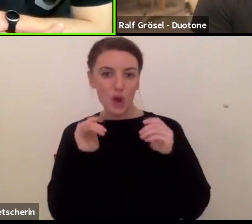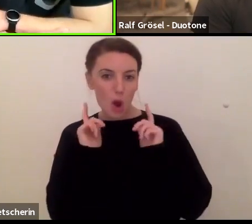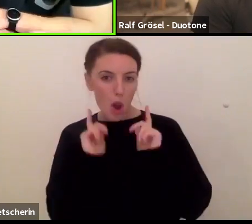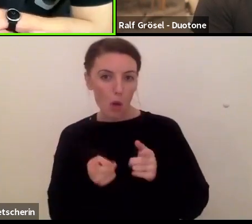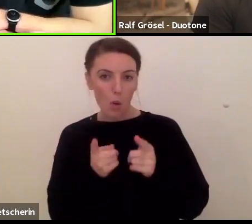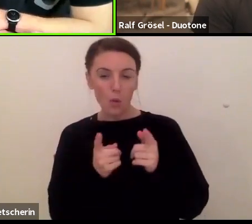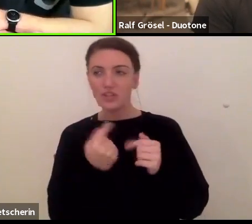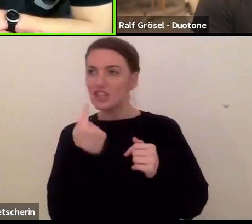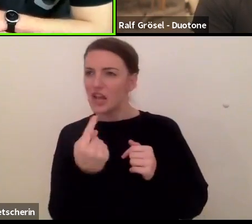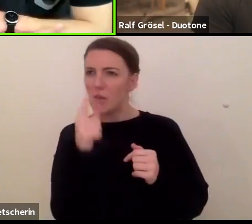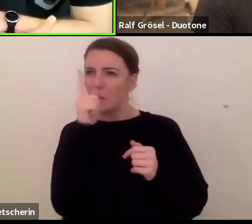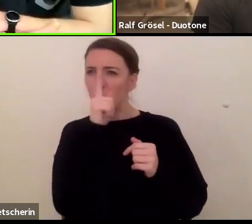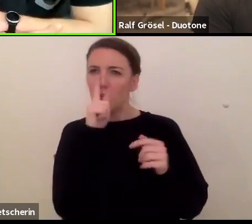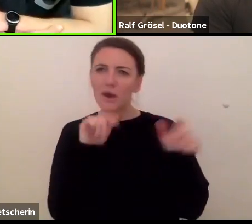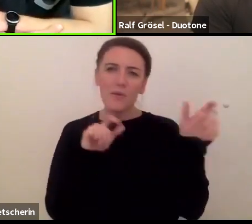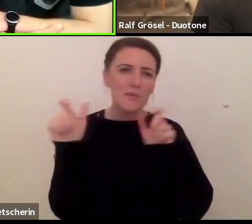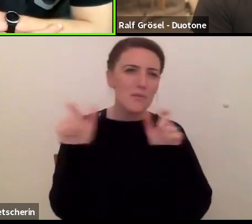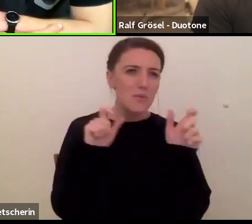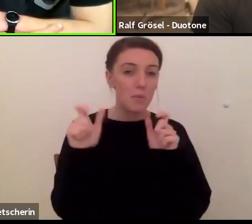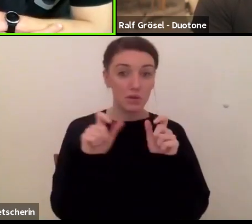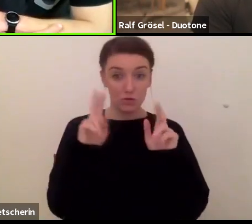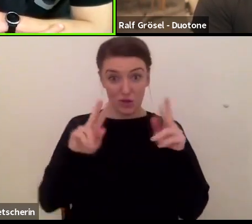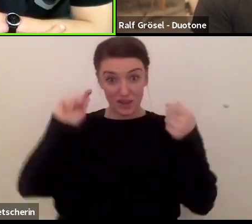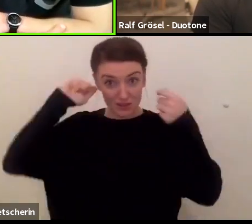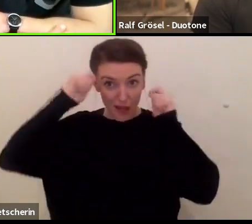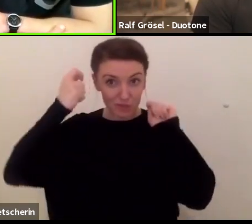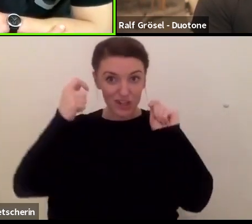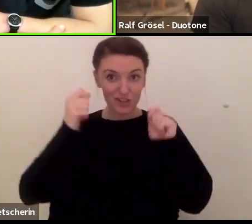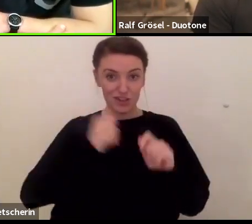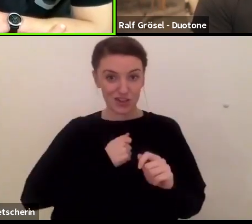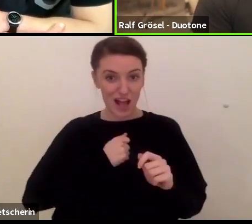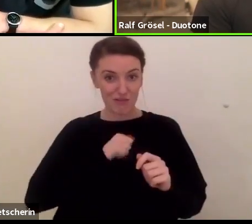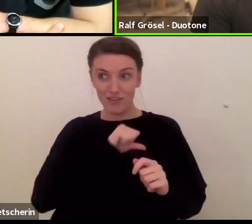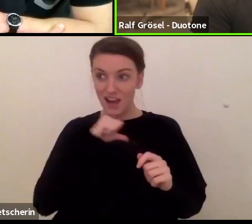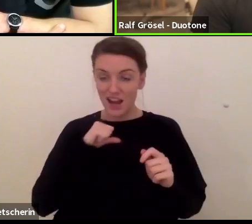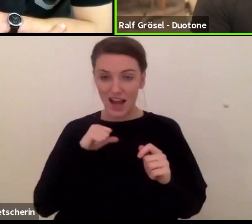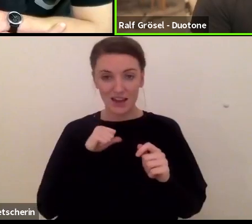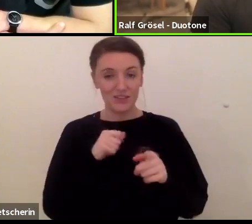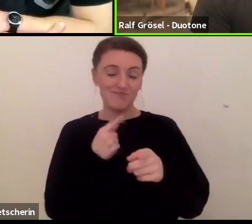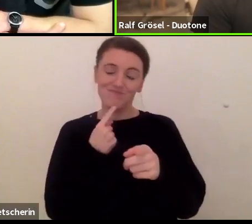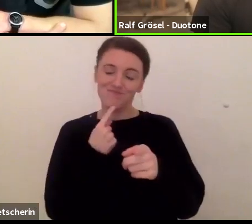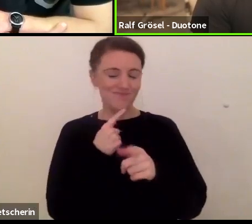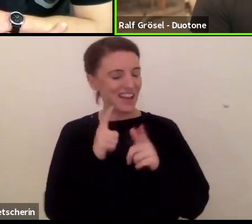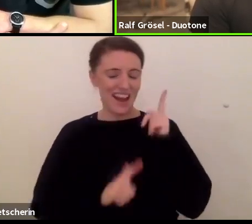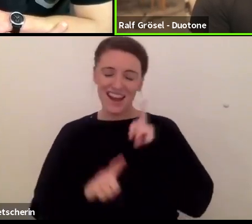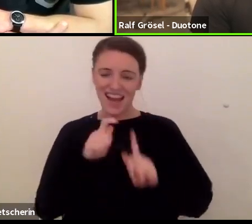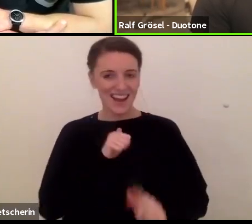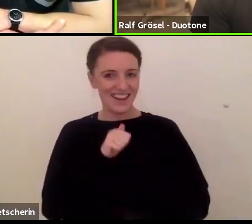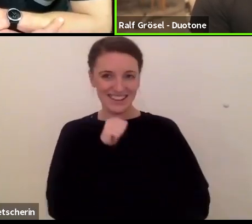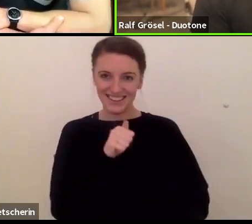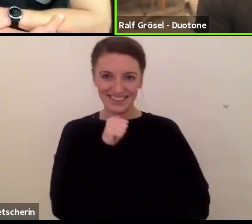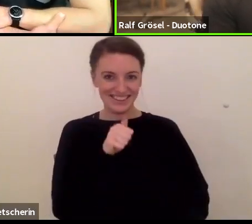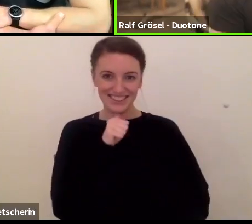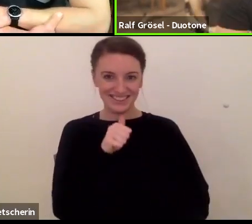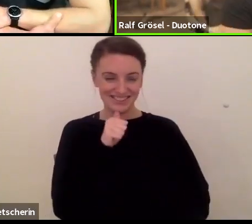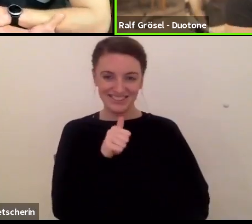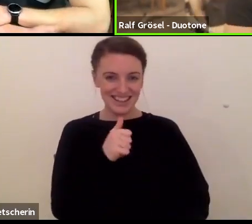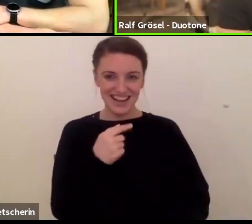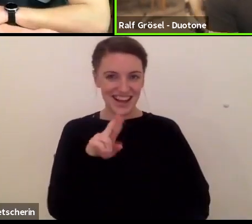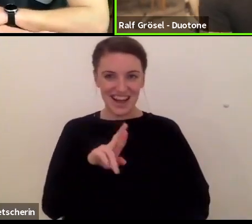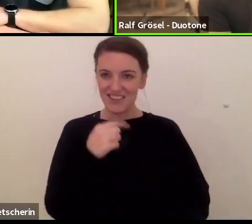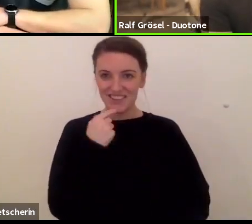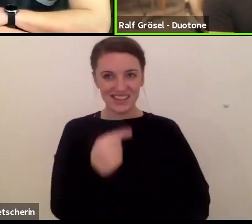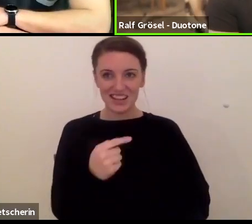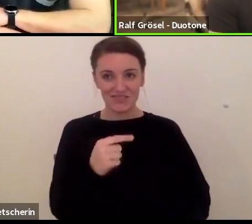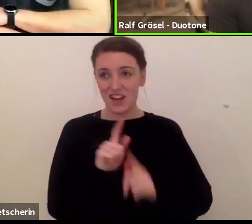oder was ich mache. Kannst du abschalten beim Kiten? Leider nein. Also leider nein, da muss ich auch ganz ehrlich sagen, das habe ich